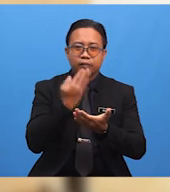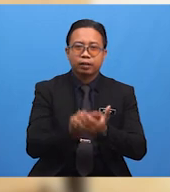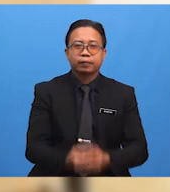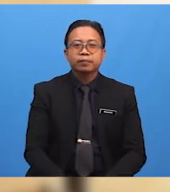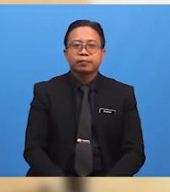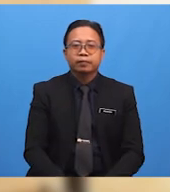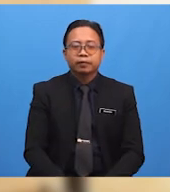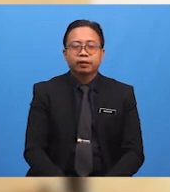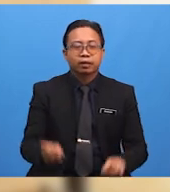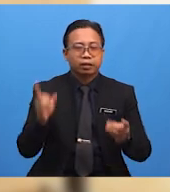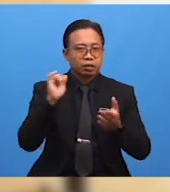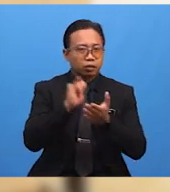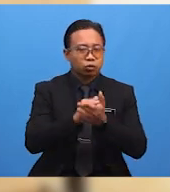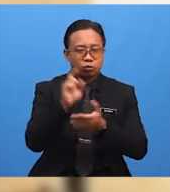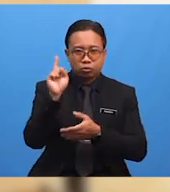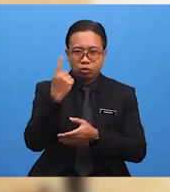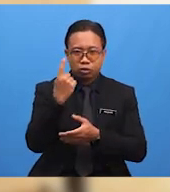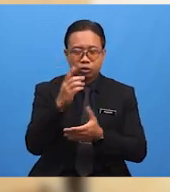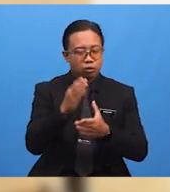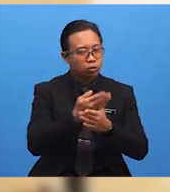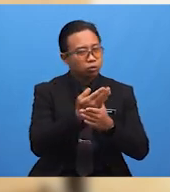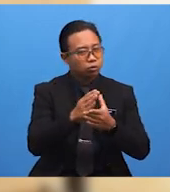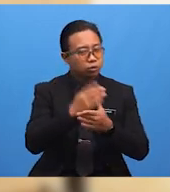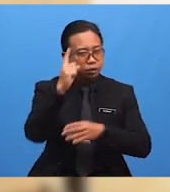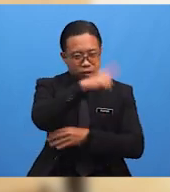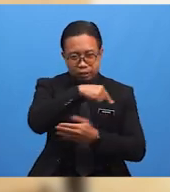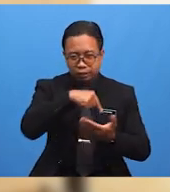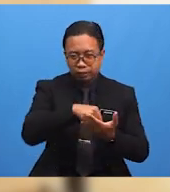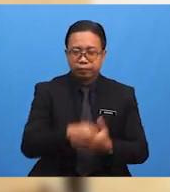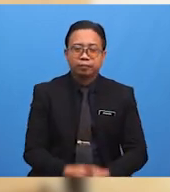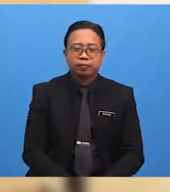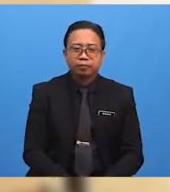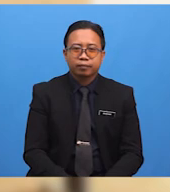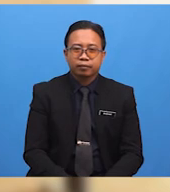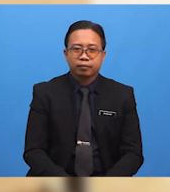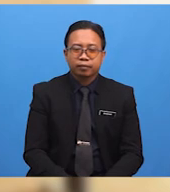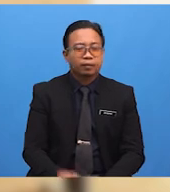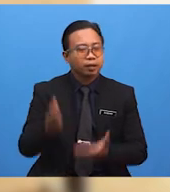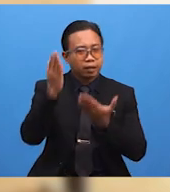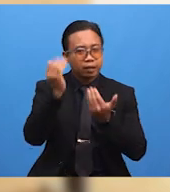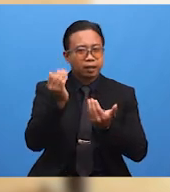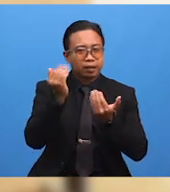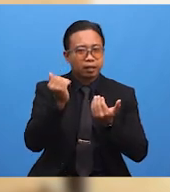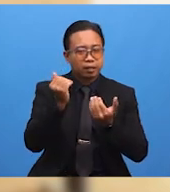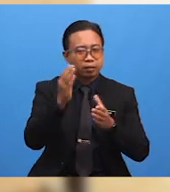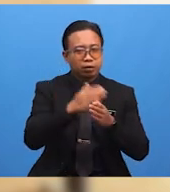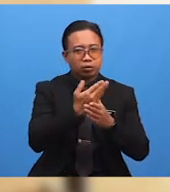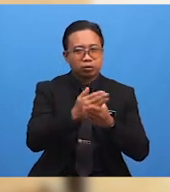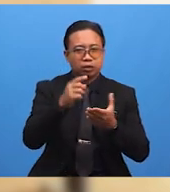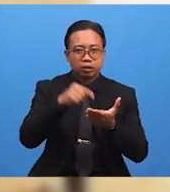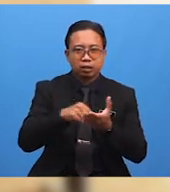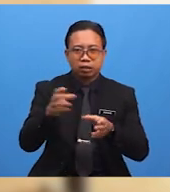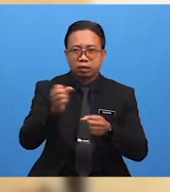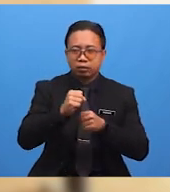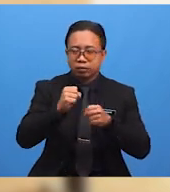Sekian Saja Perkongsian Pembelajaran Kita Pada Hari Ini Diharapkan Perkongsian